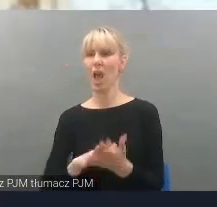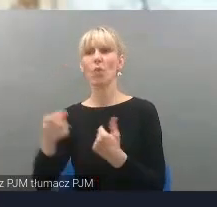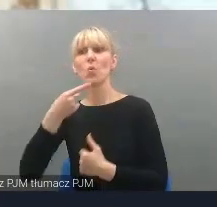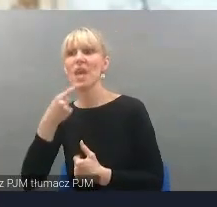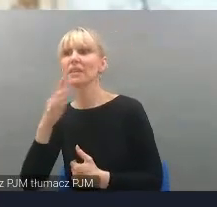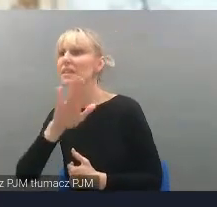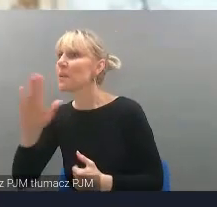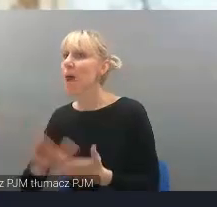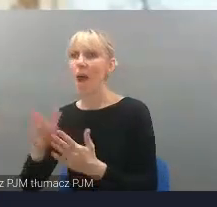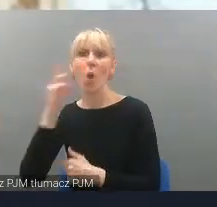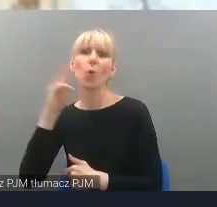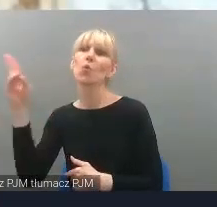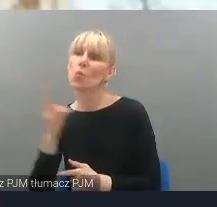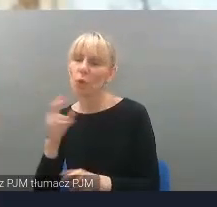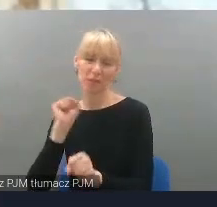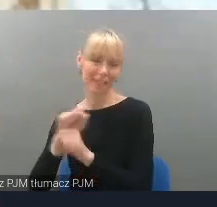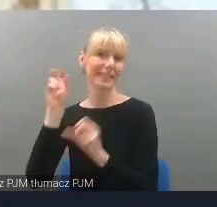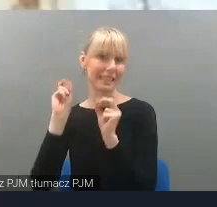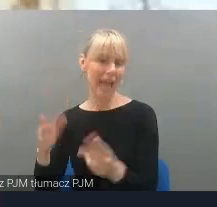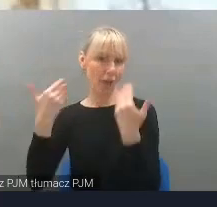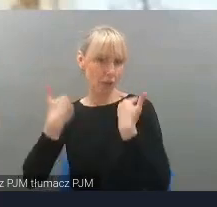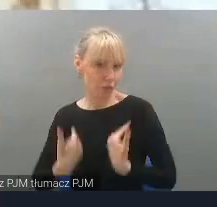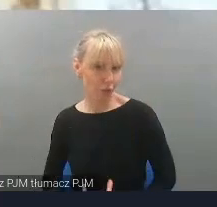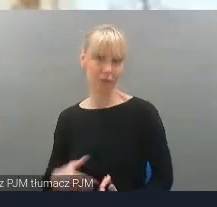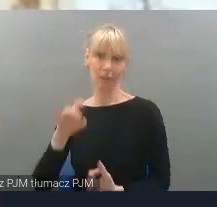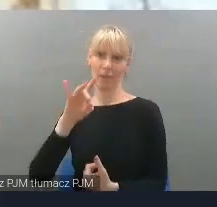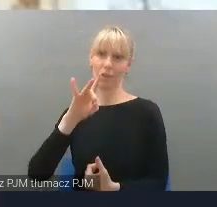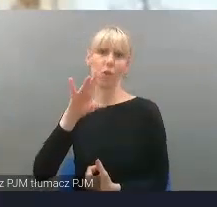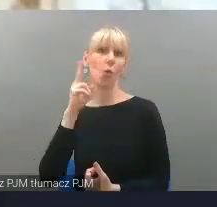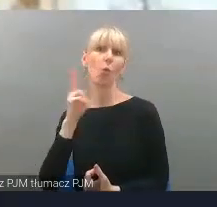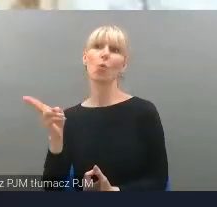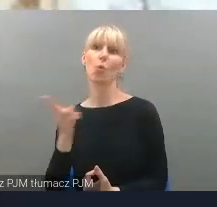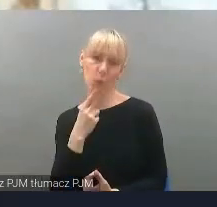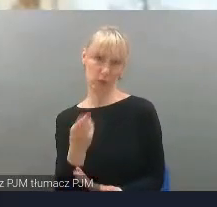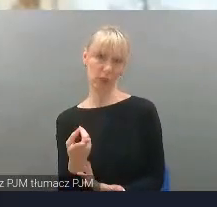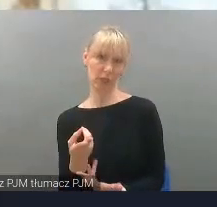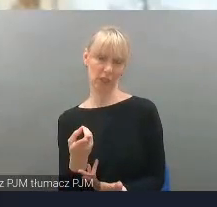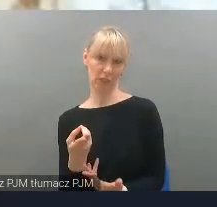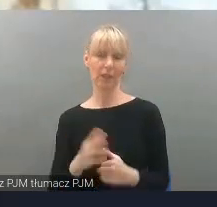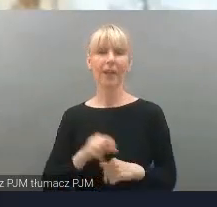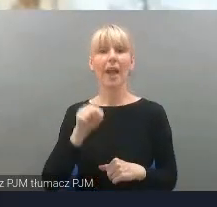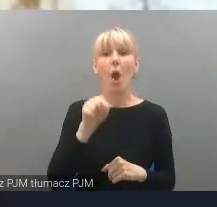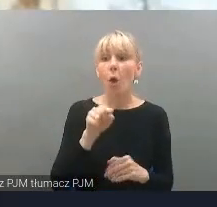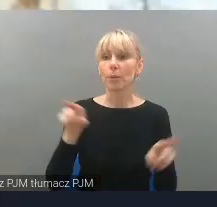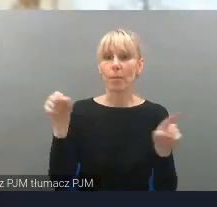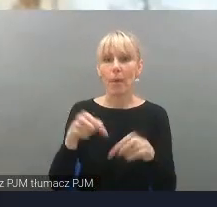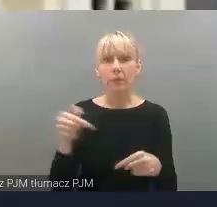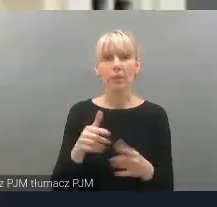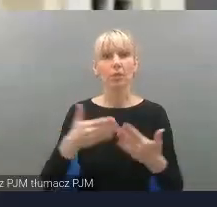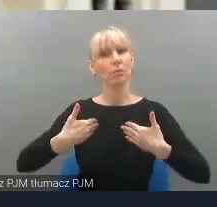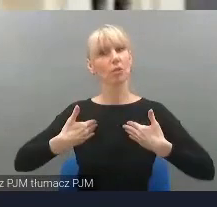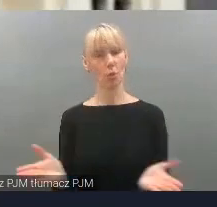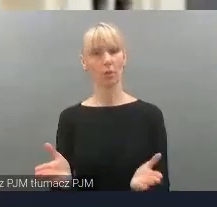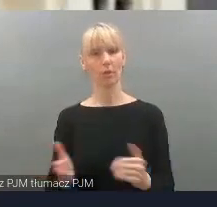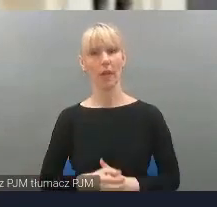To, że my go nie znamy, to jest nasza wina, a nie ich. To my powinniśmy dążyć do tego, żeby otwierać się na te osoby.